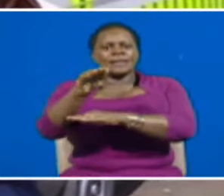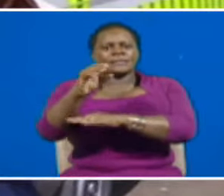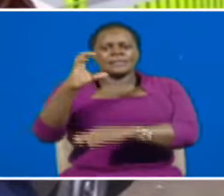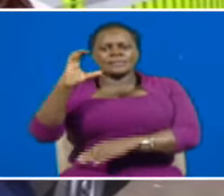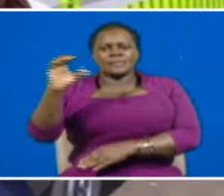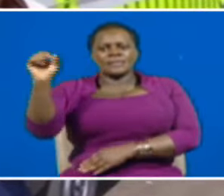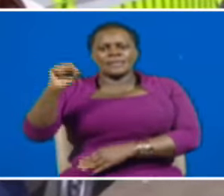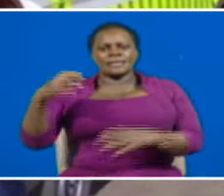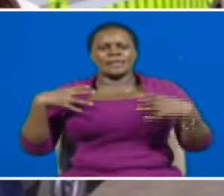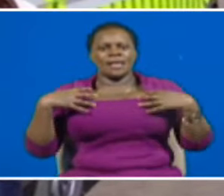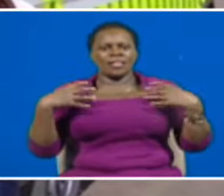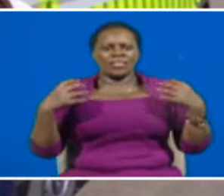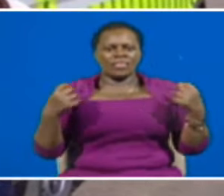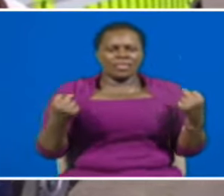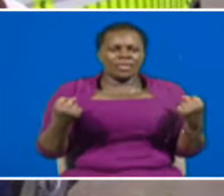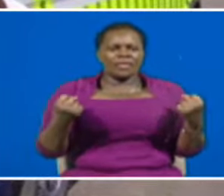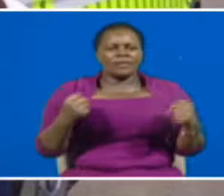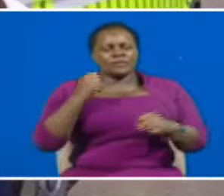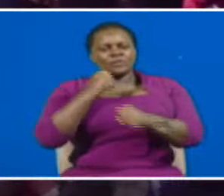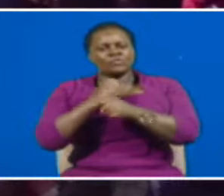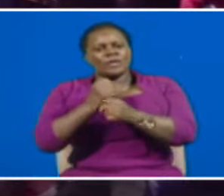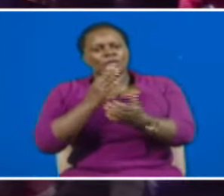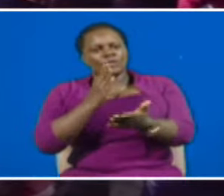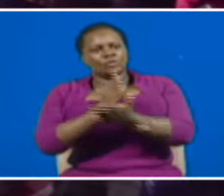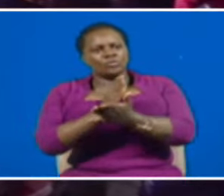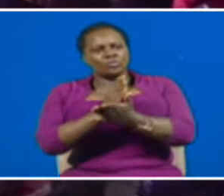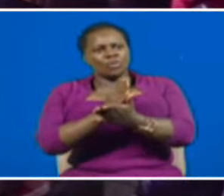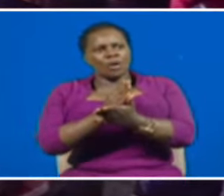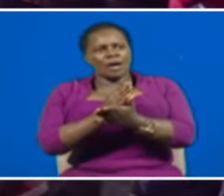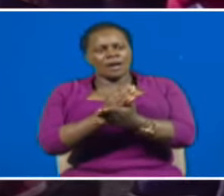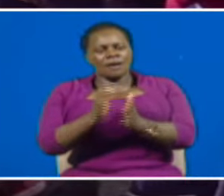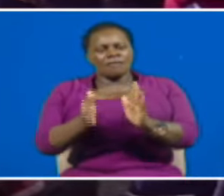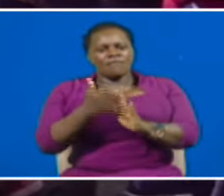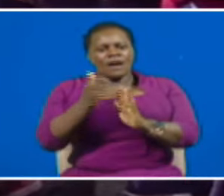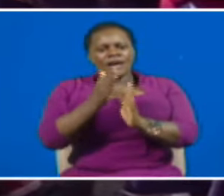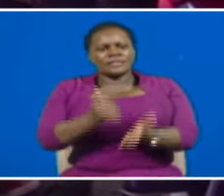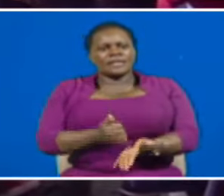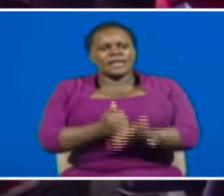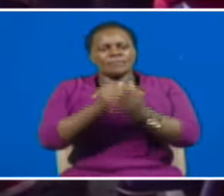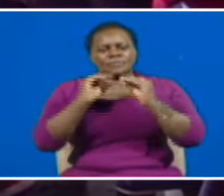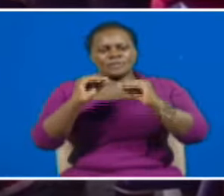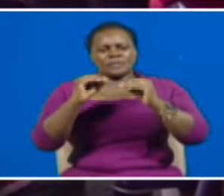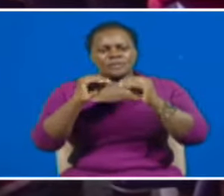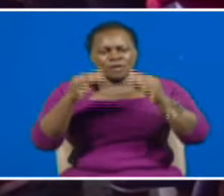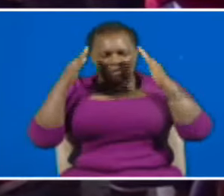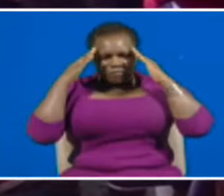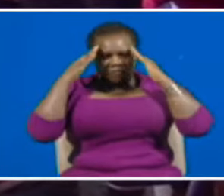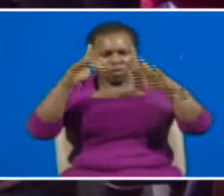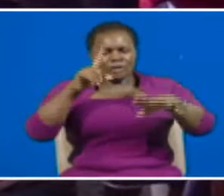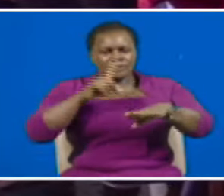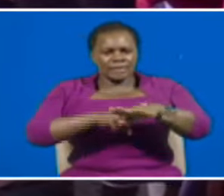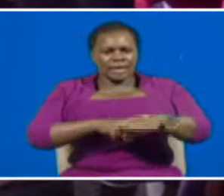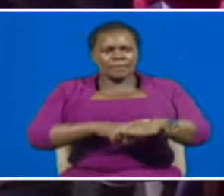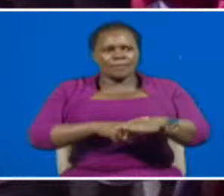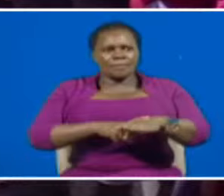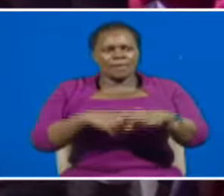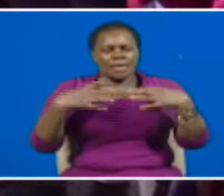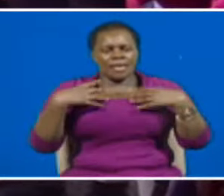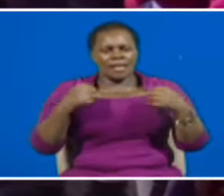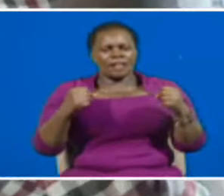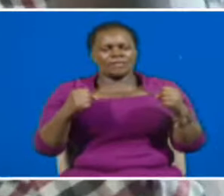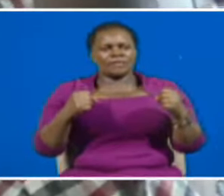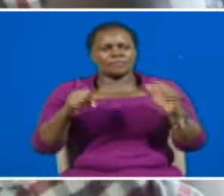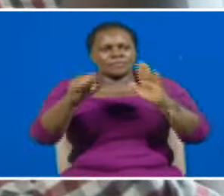Afia Susan Nakumicha, kwa kikisha masoma ya huduma ya kwanza, ya napewa kipa umbele katika mfumo elimu ya Afia.